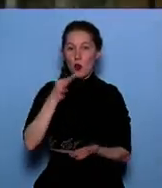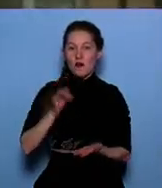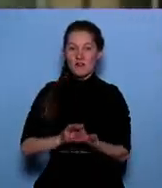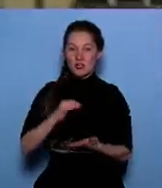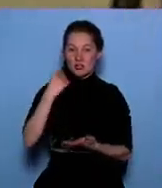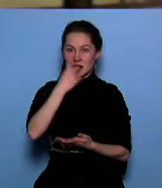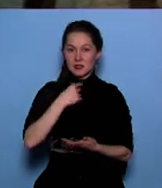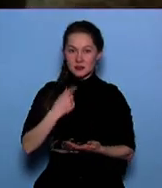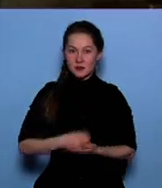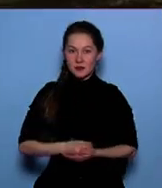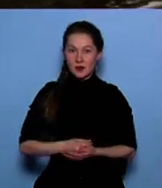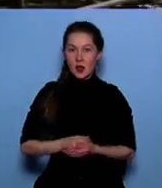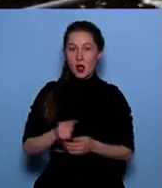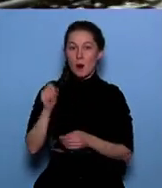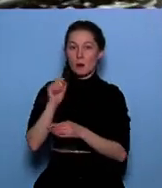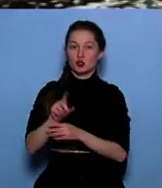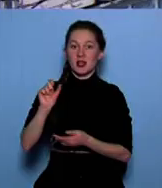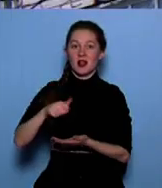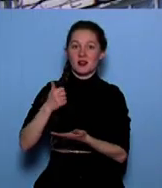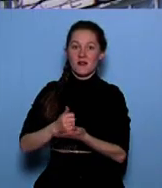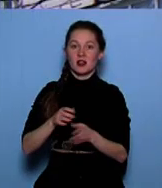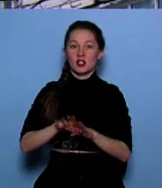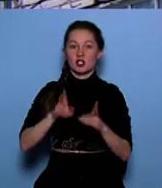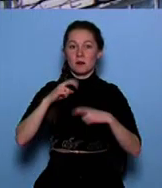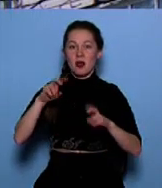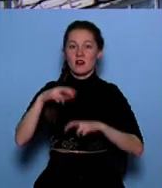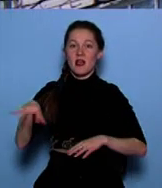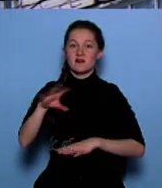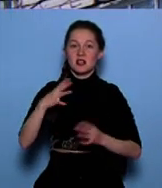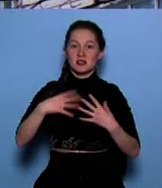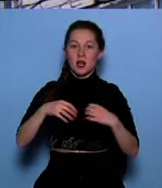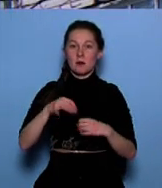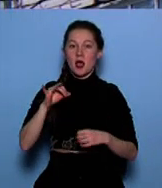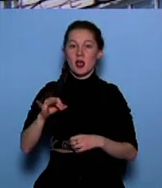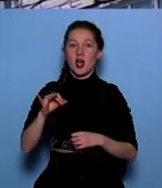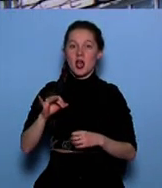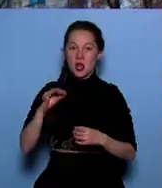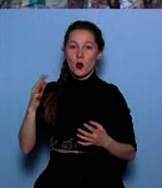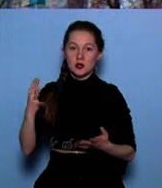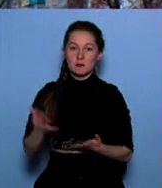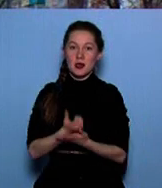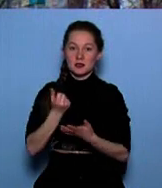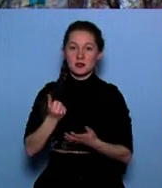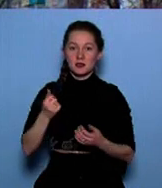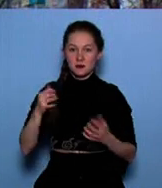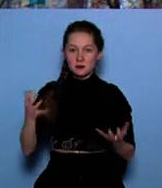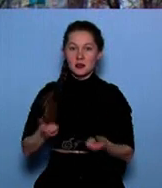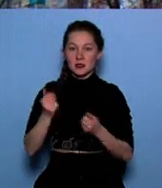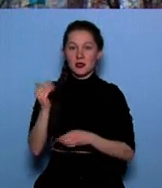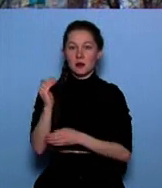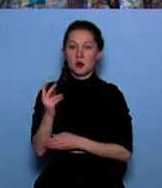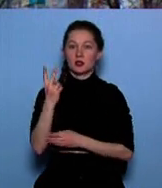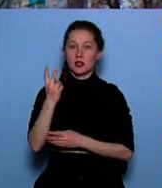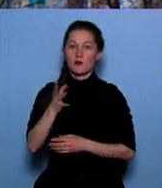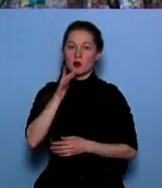По поручению главы республики прошли проверки подобных семей. В результате в Ижевске удалось спасти двухлетнего малыша, который несколько